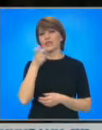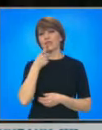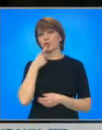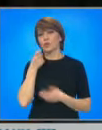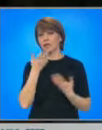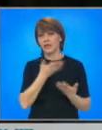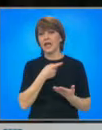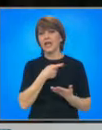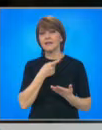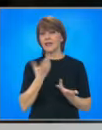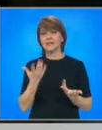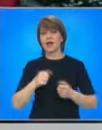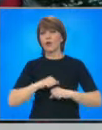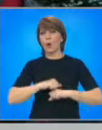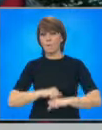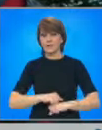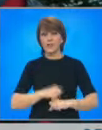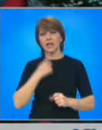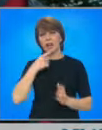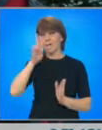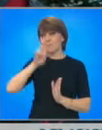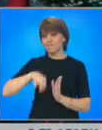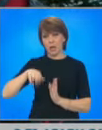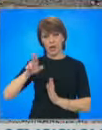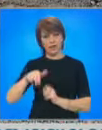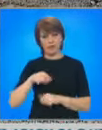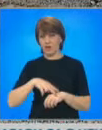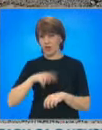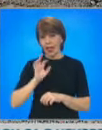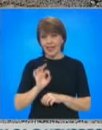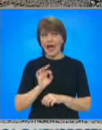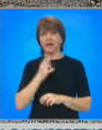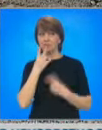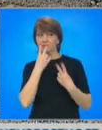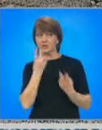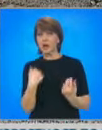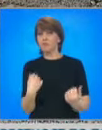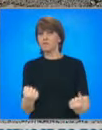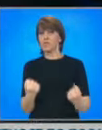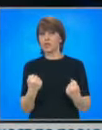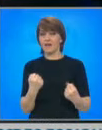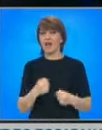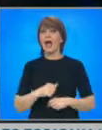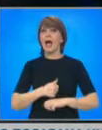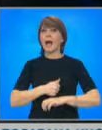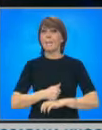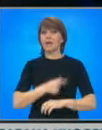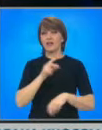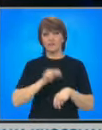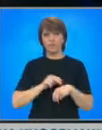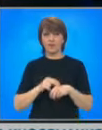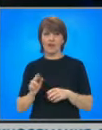обгрижвани от общината, боядисвани са и на външен вид изглеждат здрави. Кмета Напловдив също посетил мястото минути след